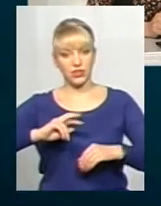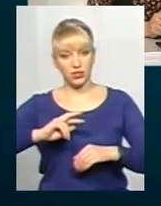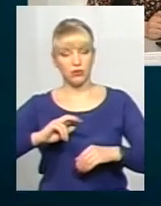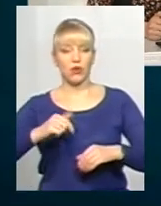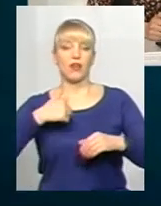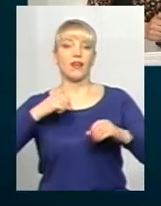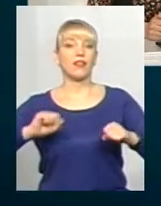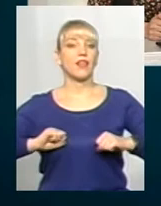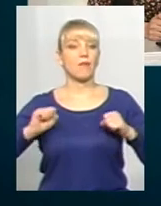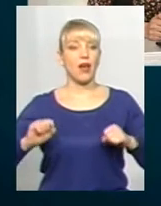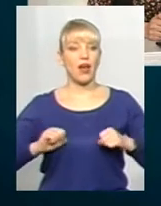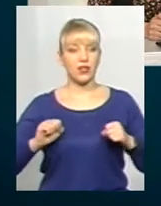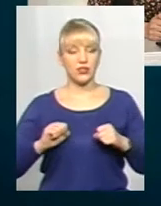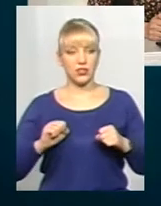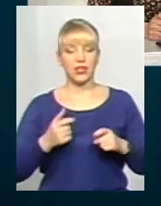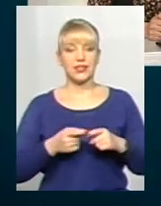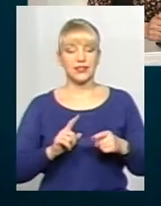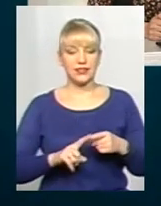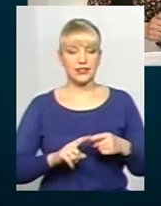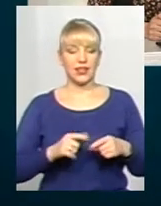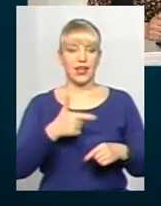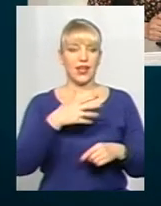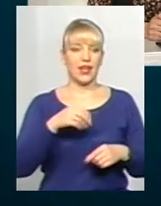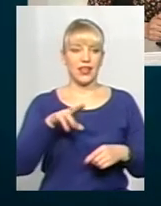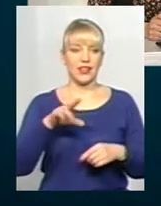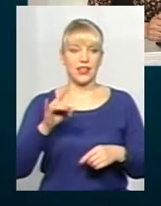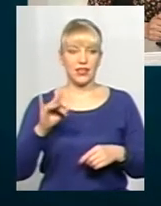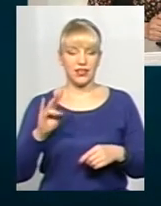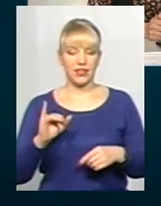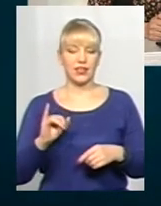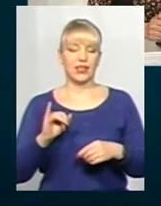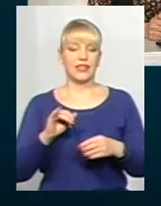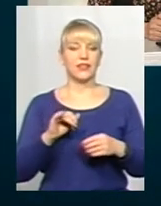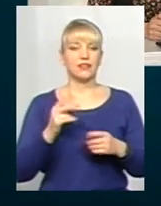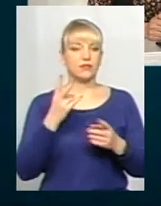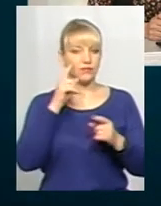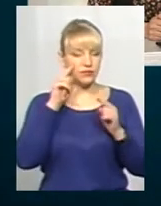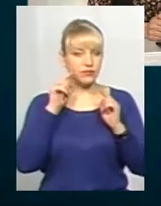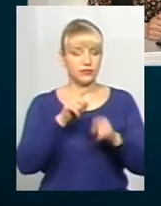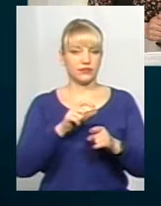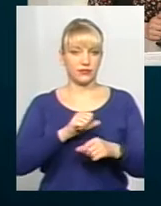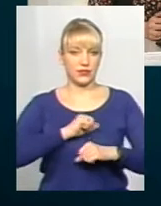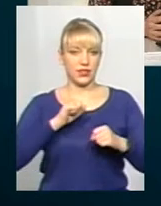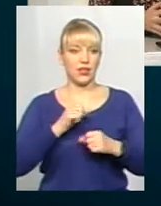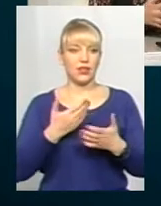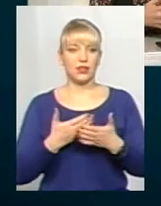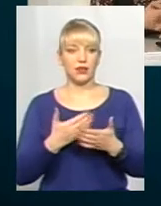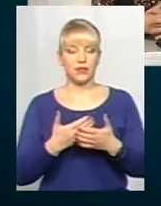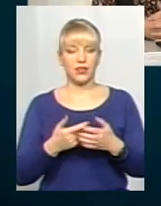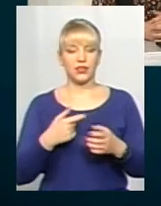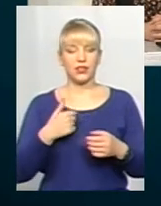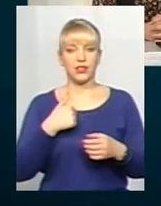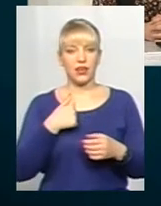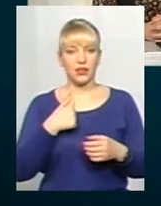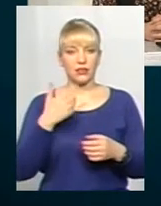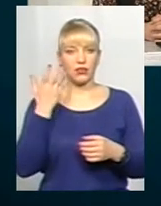я намагаюся на цих гендерні стереотипах особливо акцентувати увагу. Наприклад, дуже сутибною аудиторією